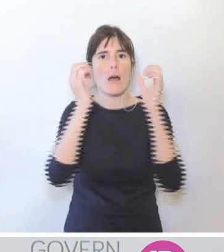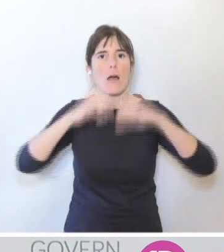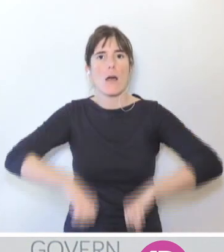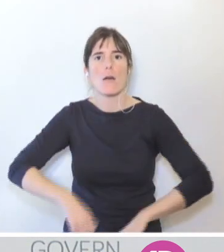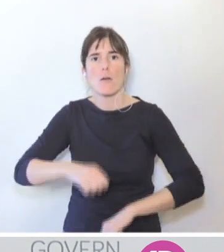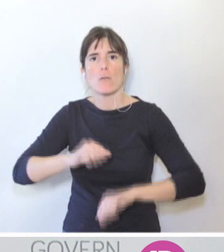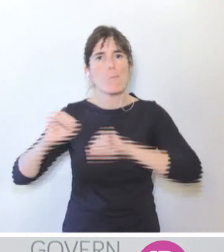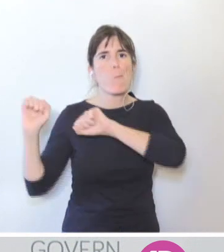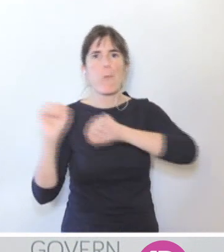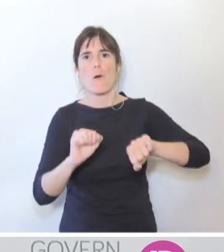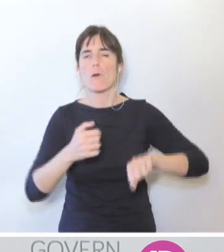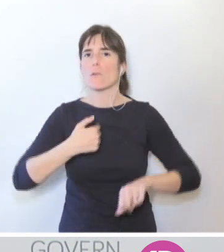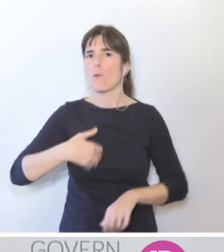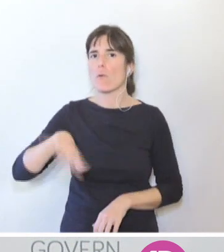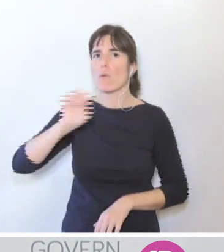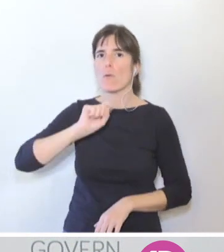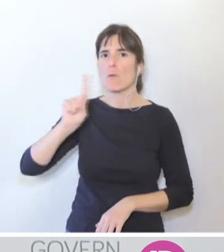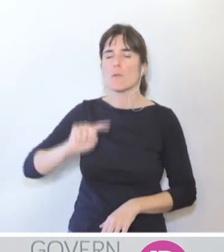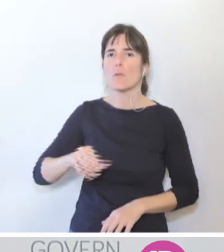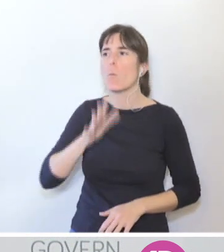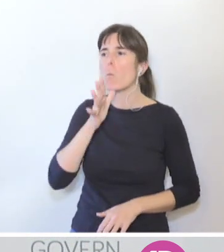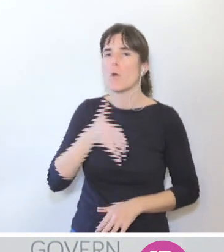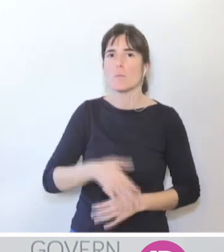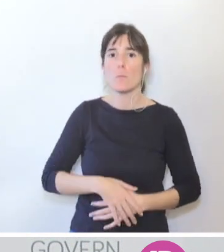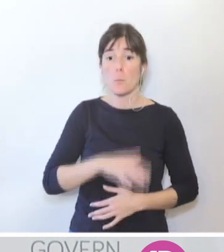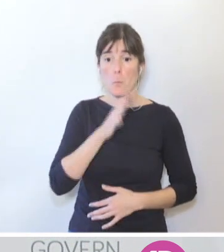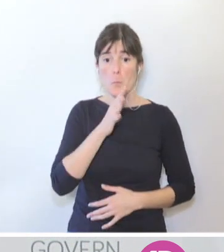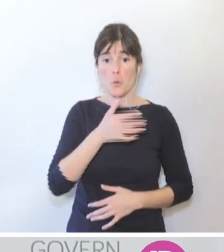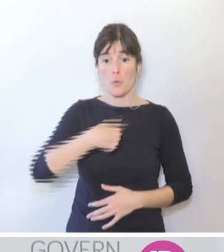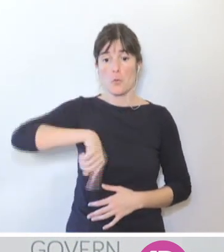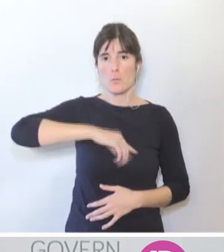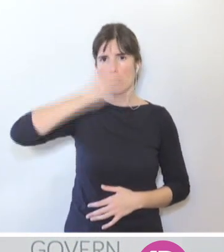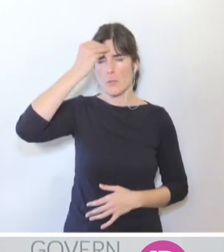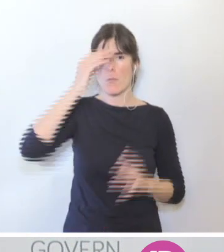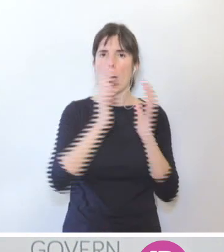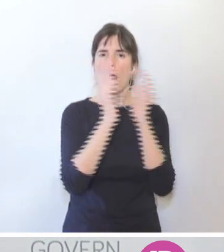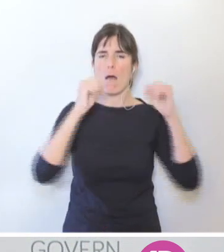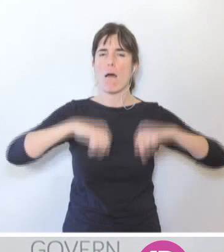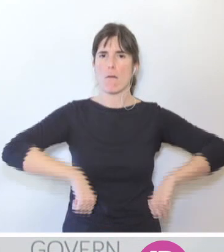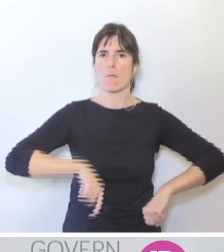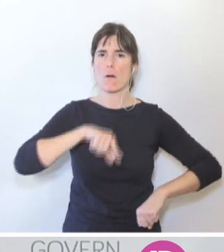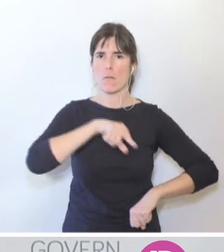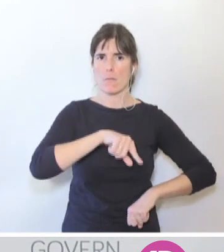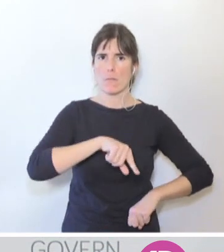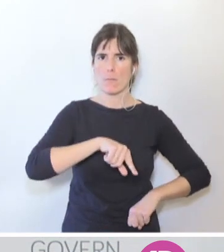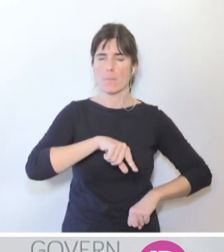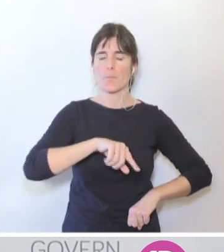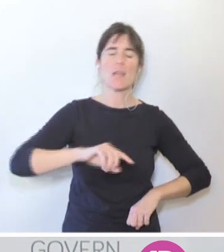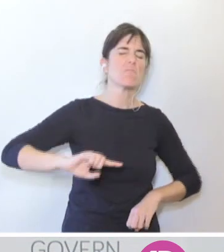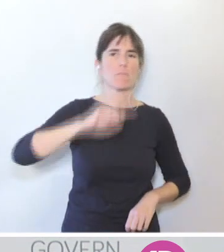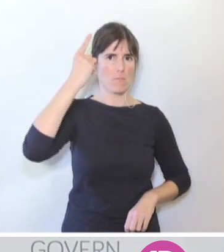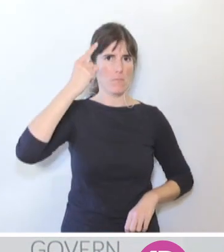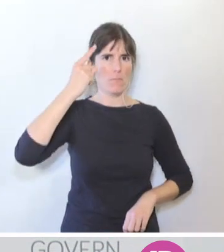Sincerament, perquè naltros mos pareix que és un acord. Primer, tota sa normativa